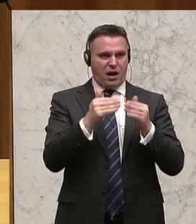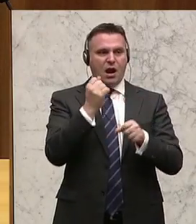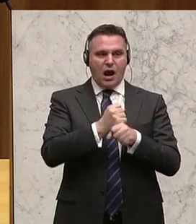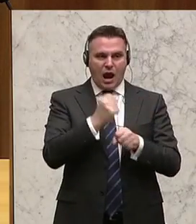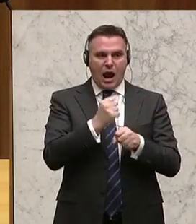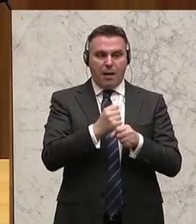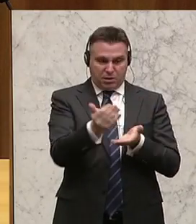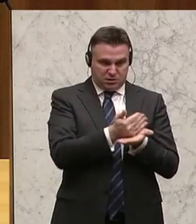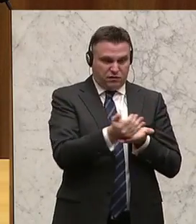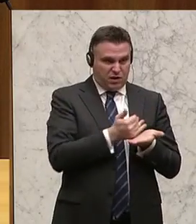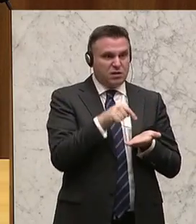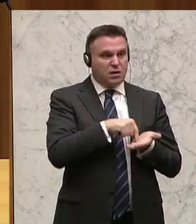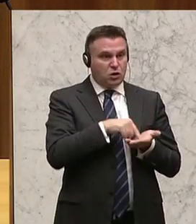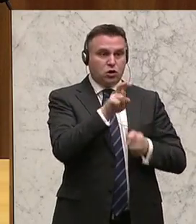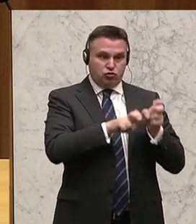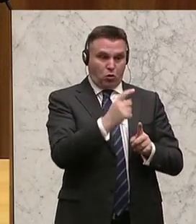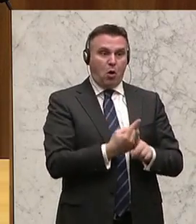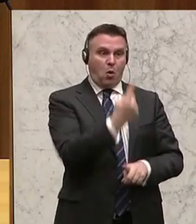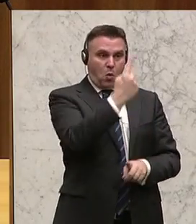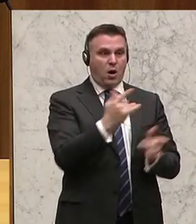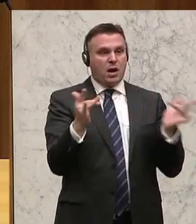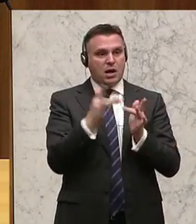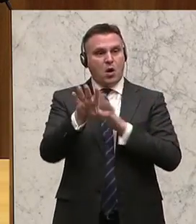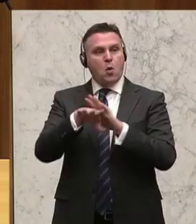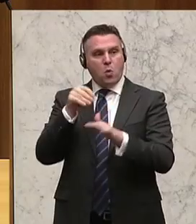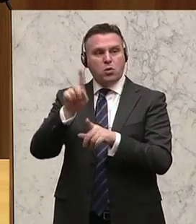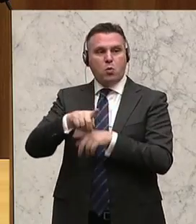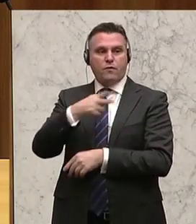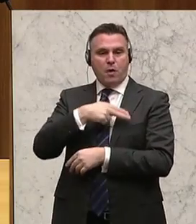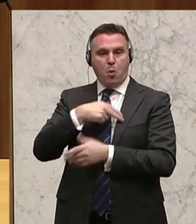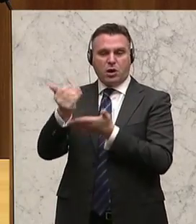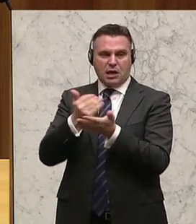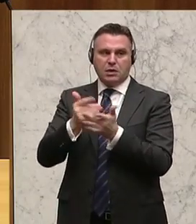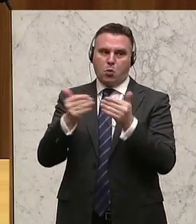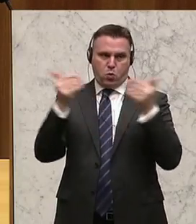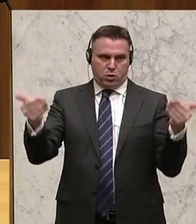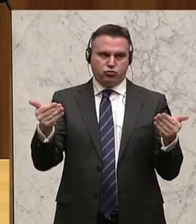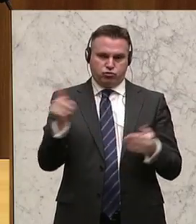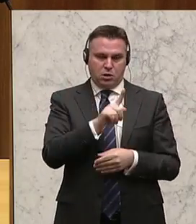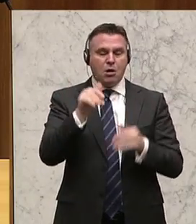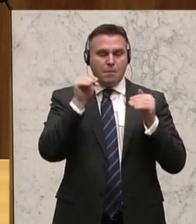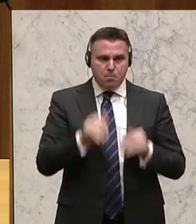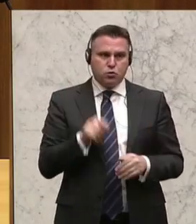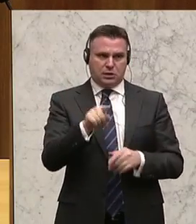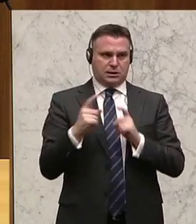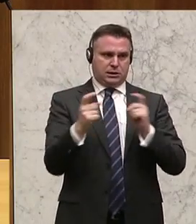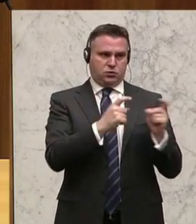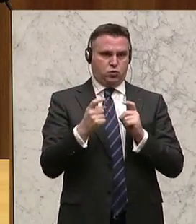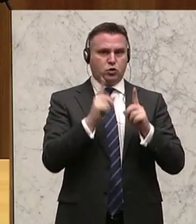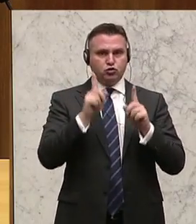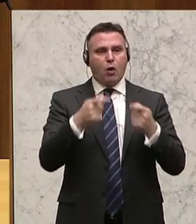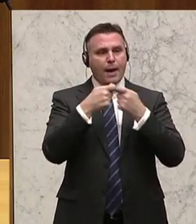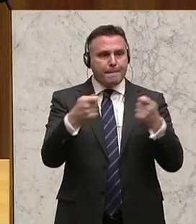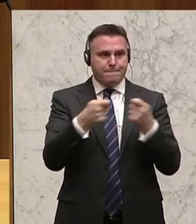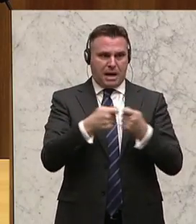ist die Abgabenbelastung nach wie vor wesentlich höher als auf Unternehmens und Vermögenseinkommen. Als das zu diskutieren und hier auch Maßnahmen zu